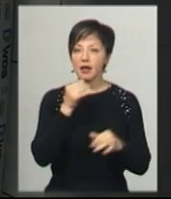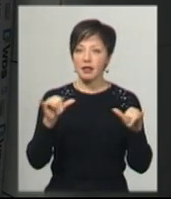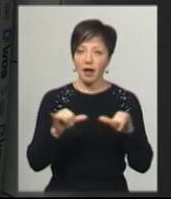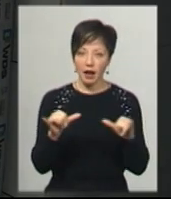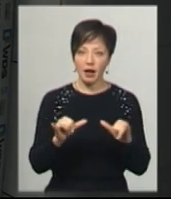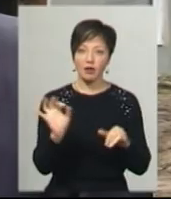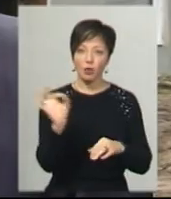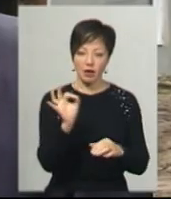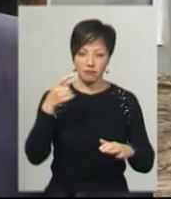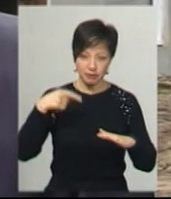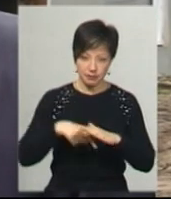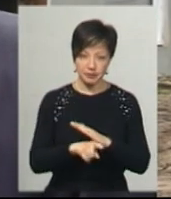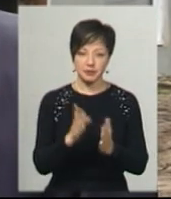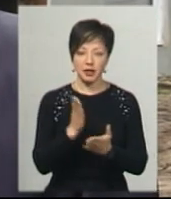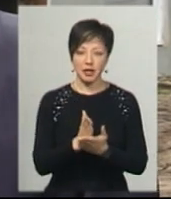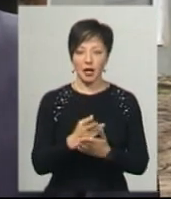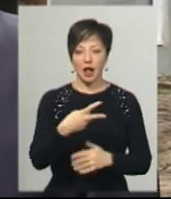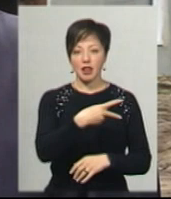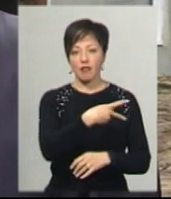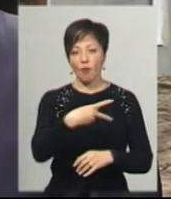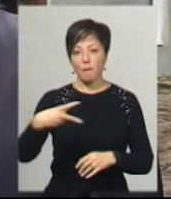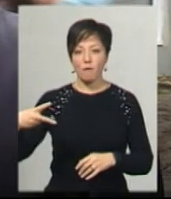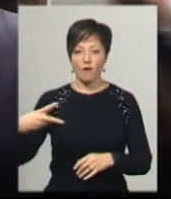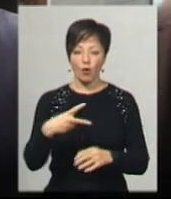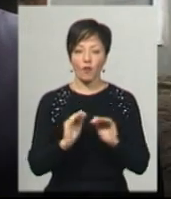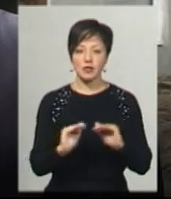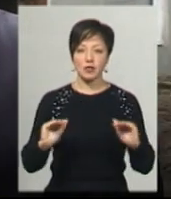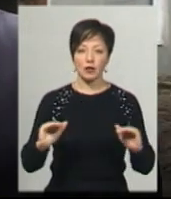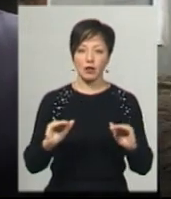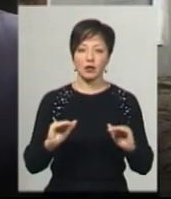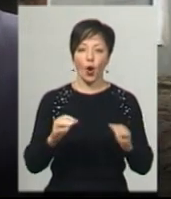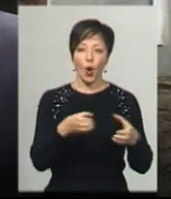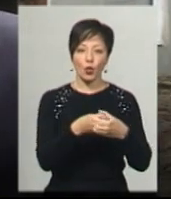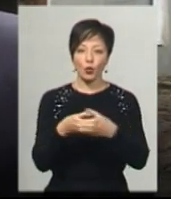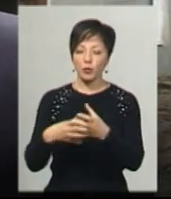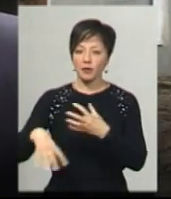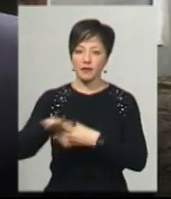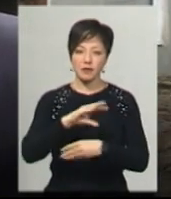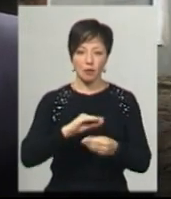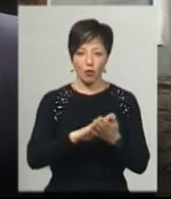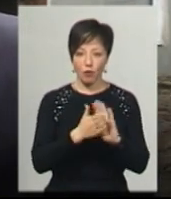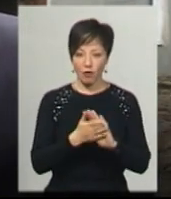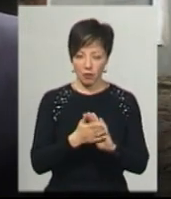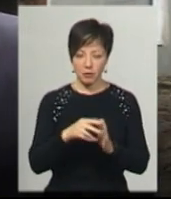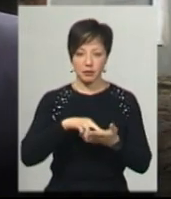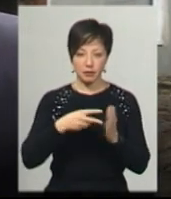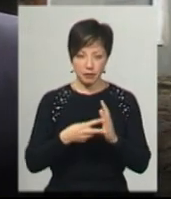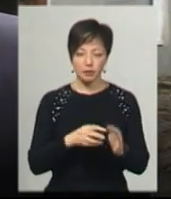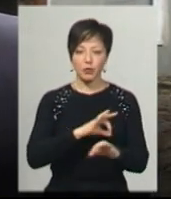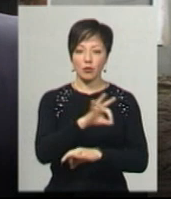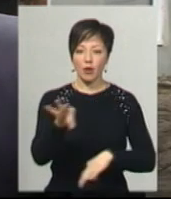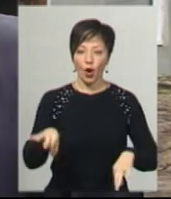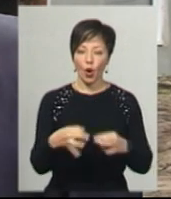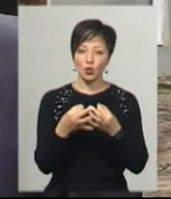сільського дитячого садочку. Садочок двоповерховий, передбачено на групи з усіма умовами по проєктуванню. Для